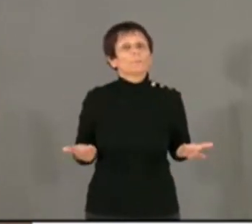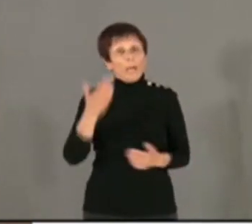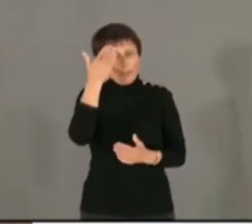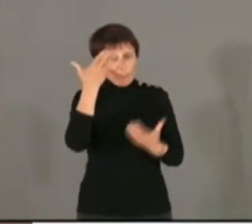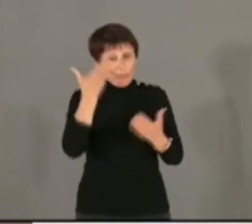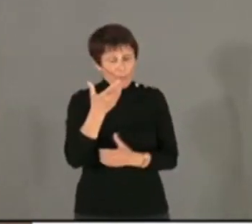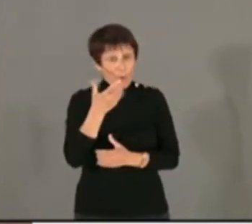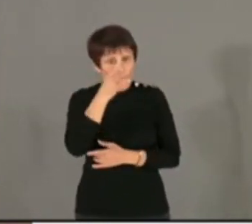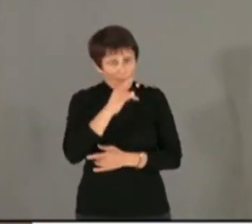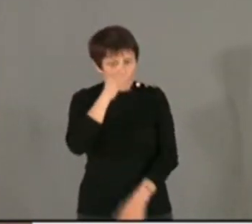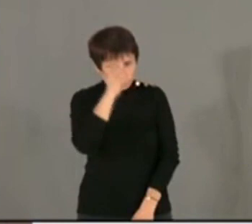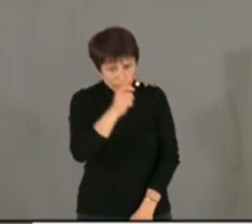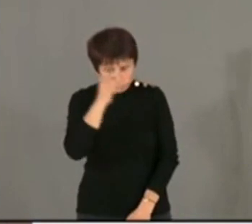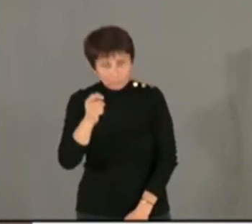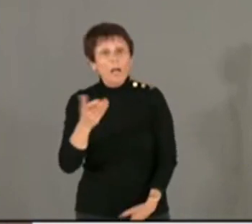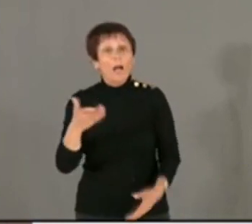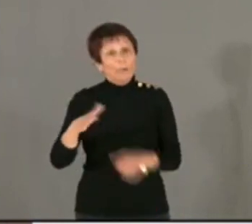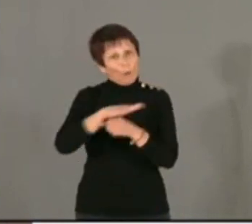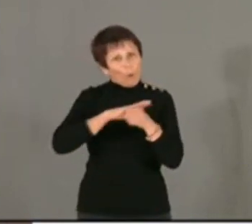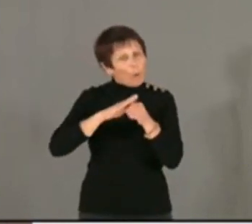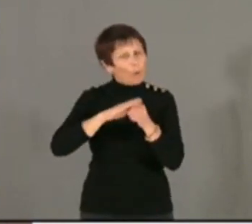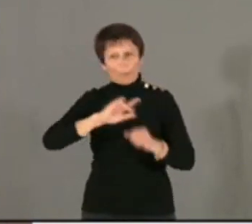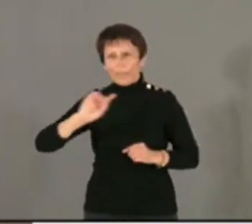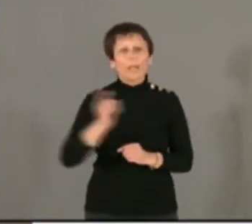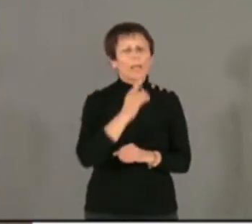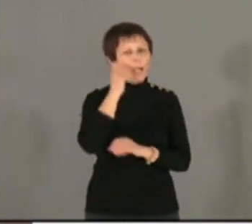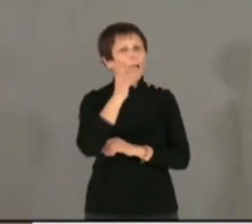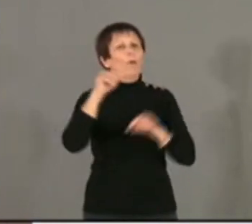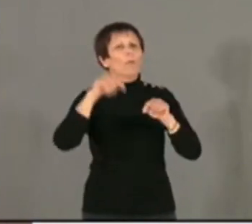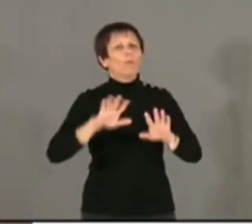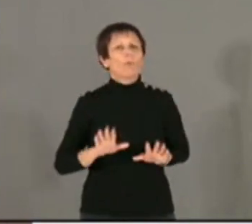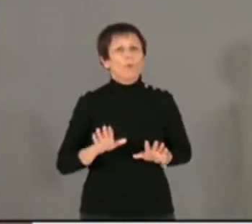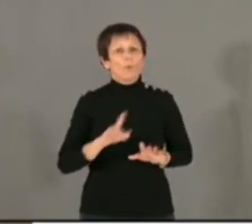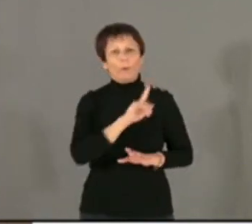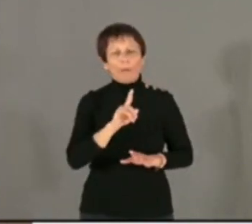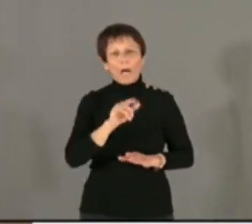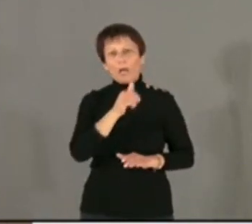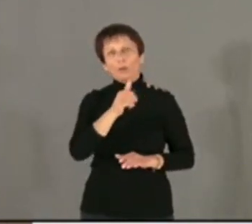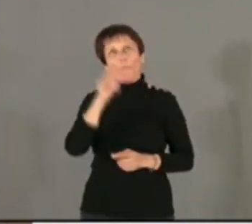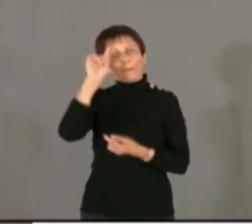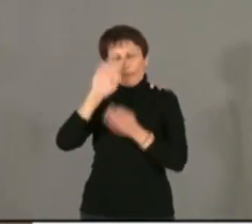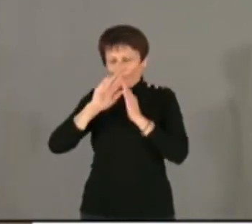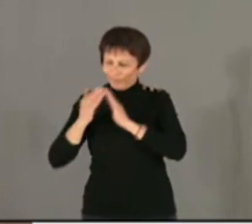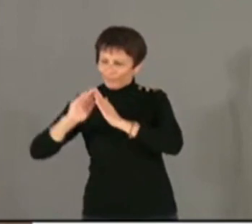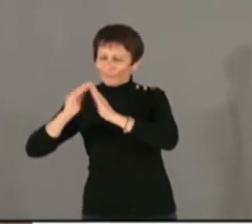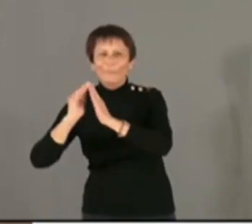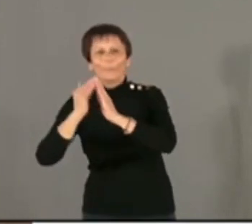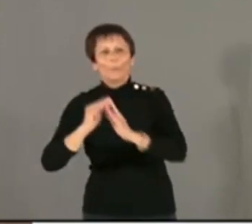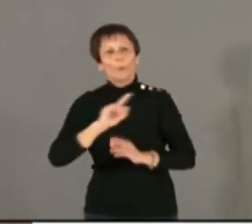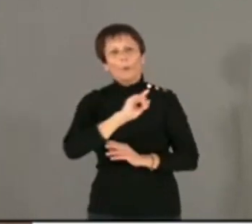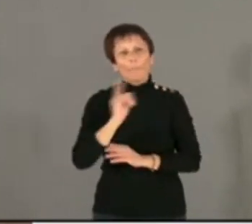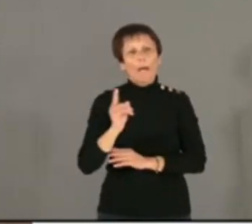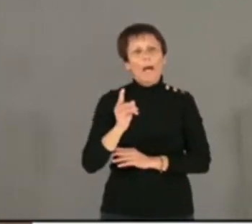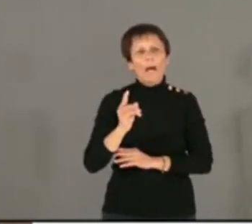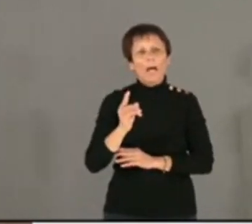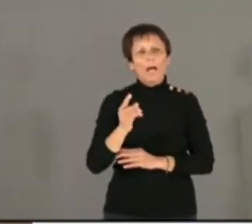hommage aux héros, alors il faut rendre hommage à tous les héros et ne pas être dans le communautarisme, ne pas être dans